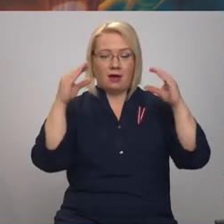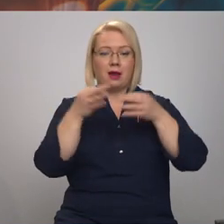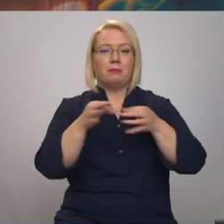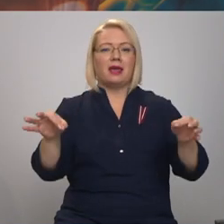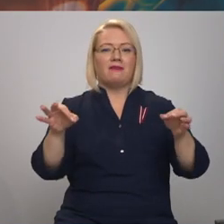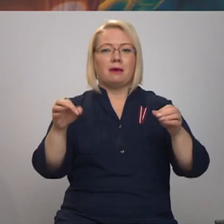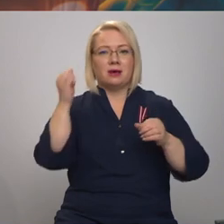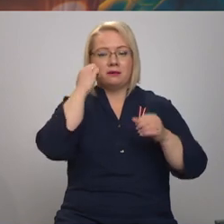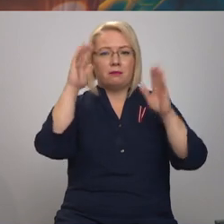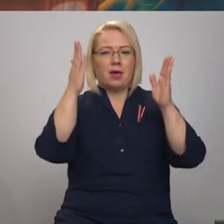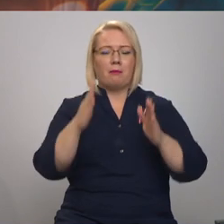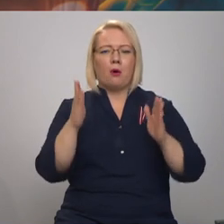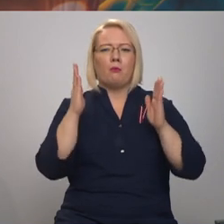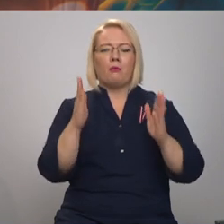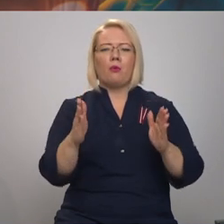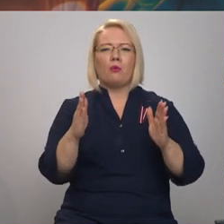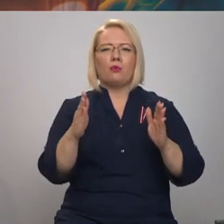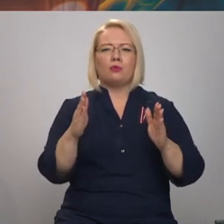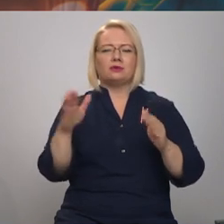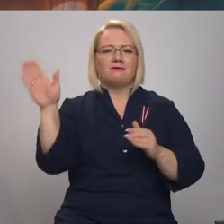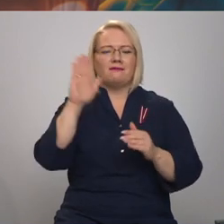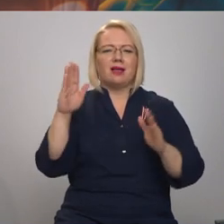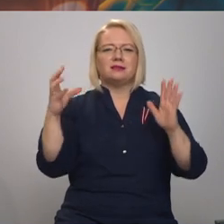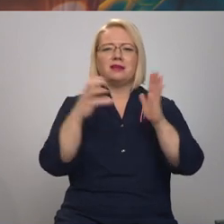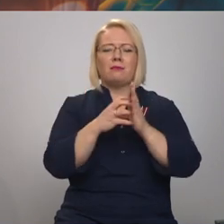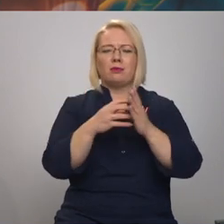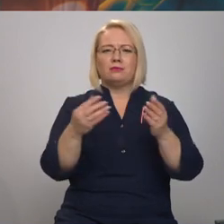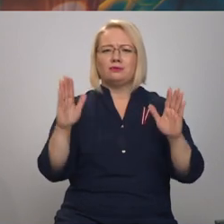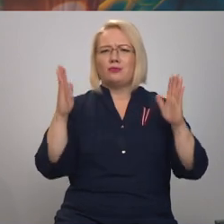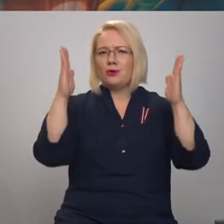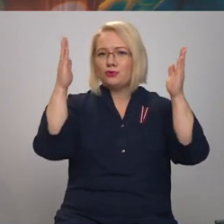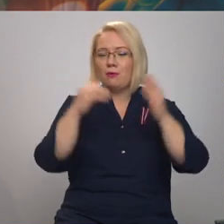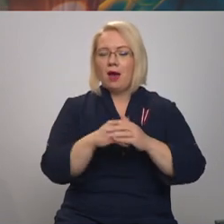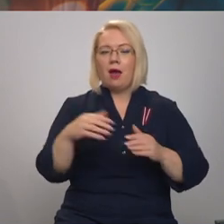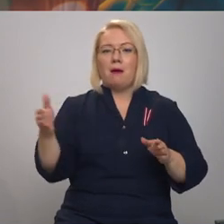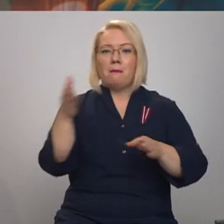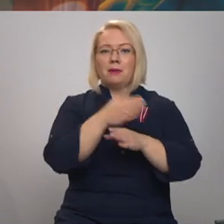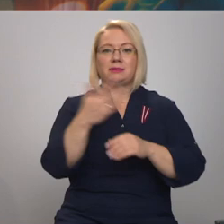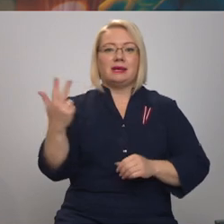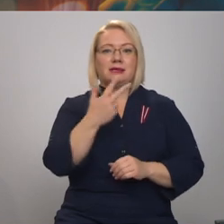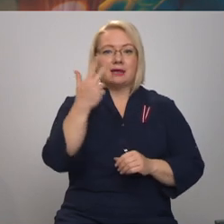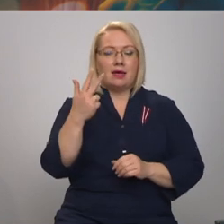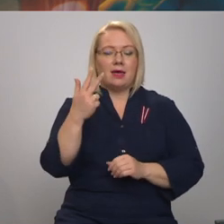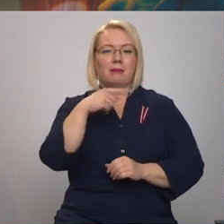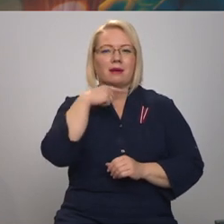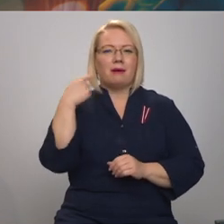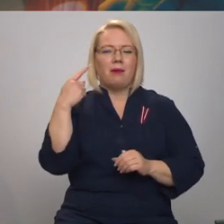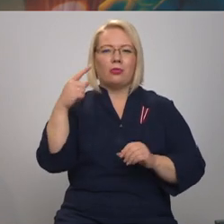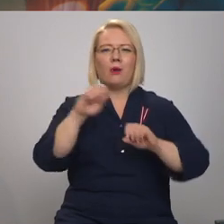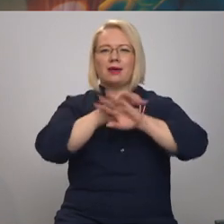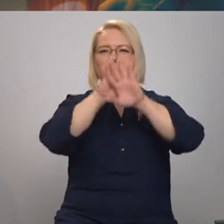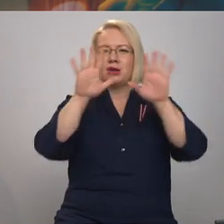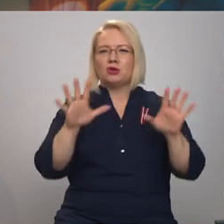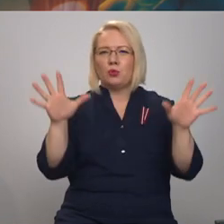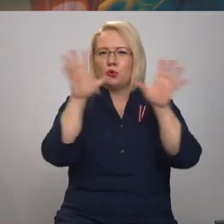iemirdzēsies nacionālajiem simbolam pienācīgā spožumā. Pirms trim gadiem pirmoreiz plašāk izskanēja ideju piemenekli izgaismot gada tumšajā laikā, un no šī